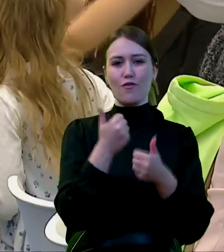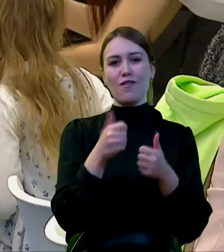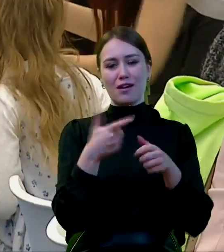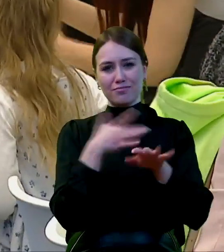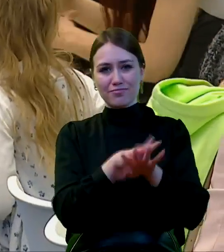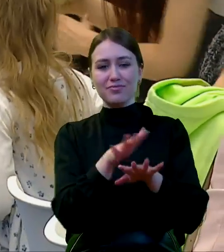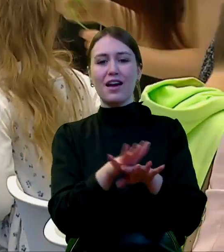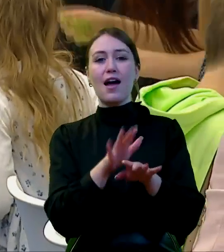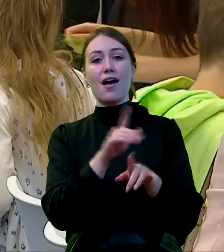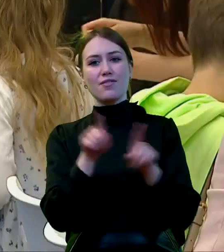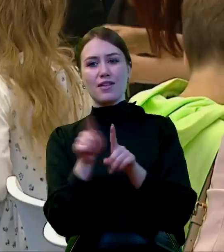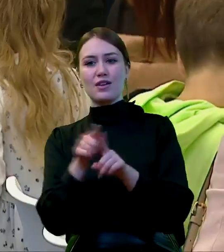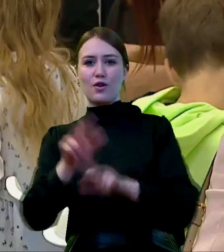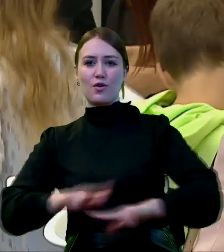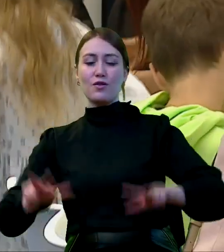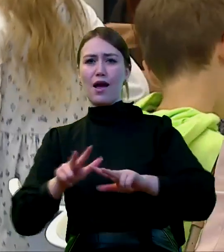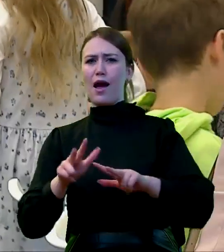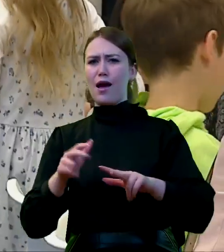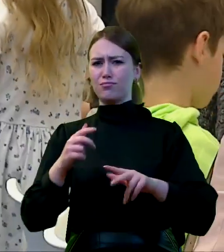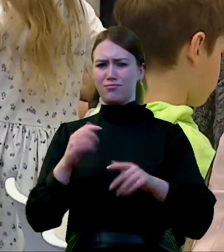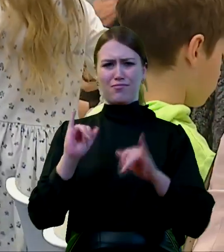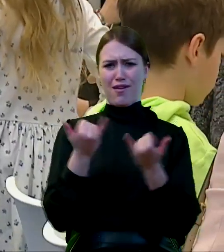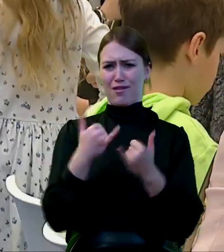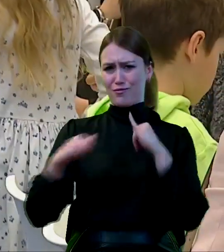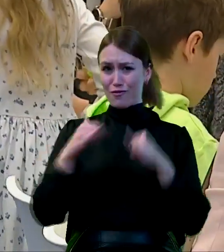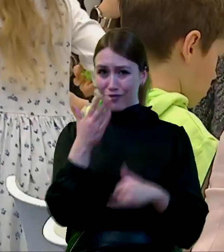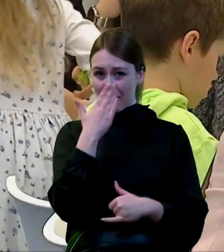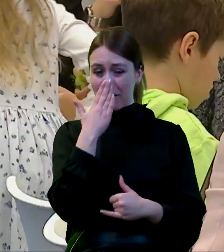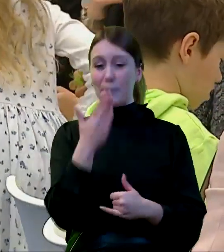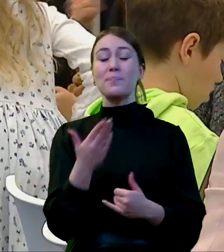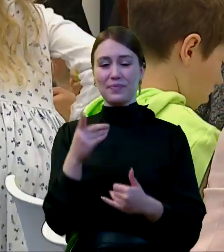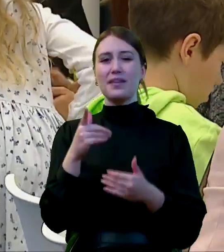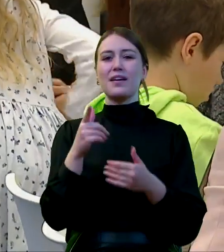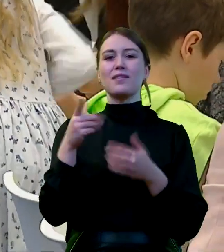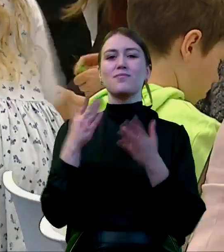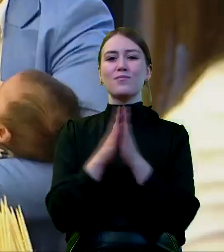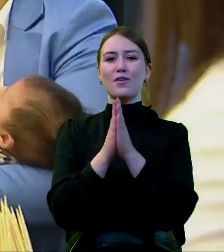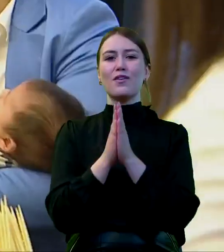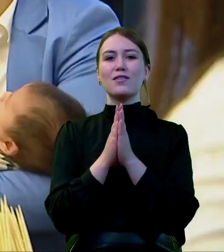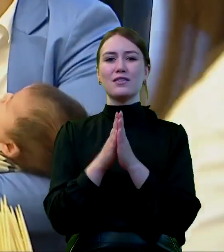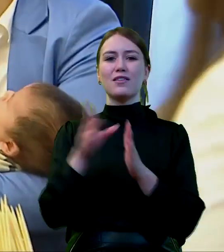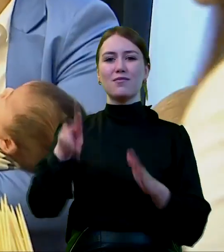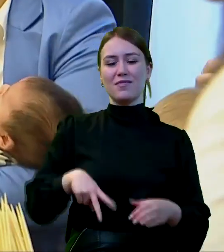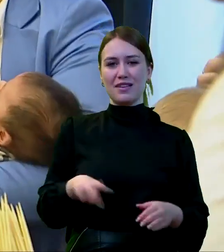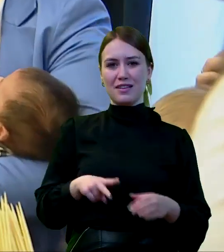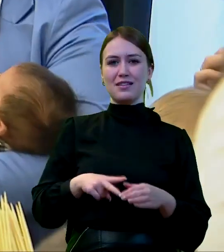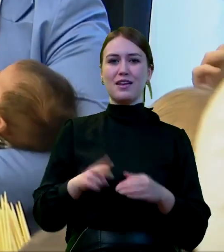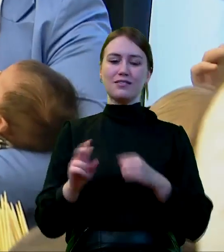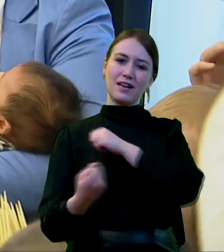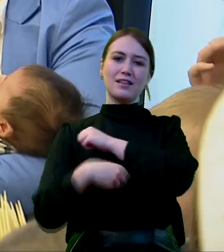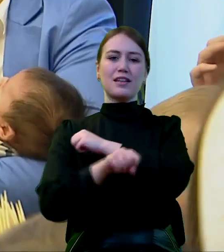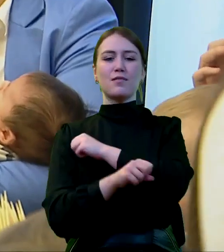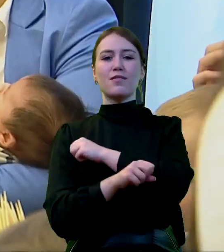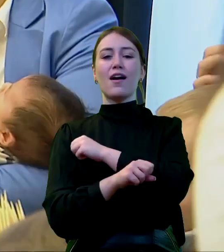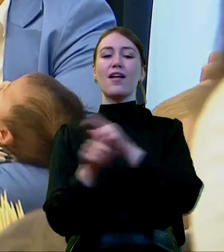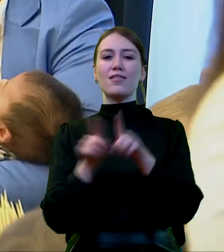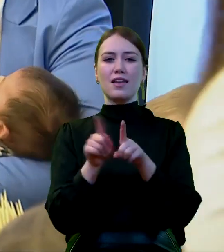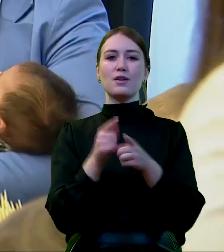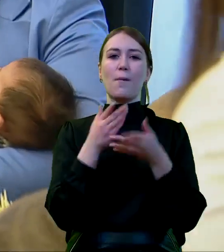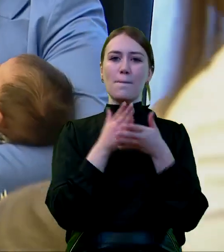dla rodzin na tym polu ma rząd? O odpowiedź na to pytanie proszę Panią Wiceminister Rodziny i pełnomocnika rządu do spraw